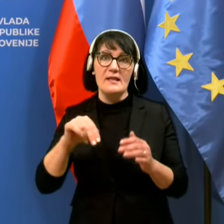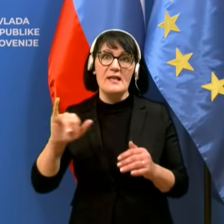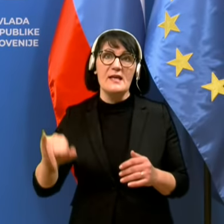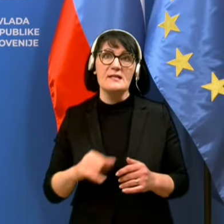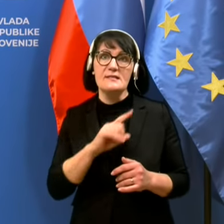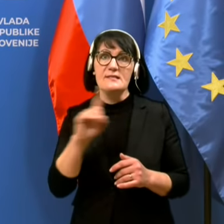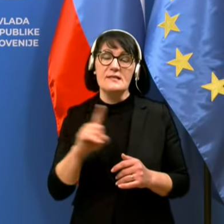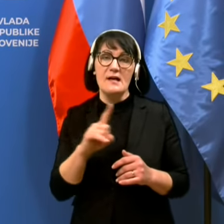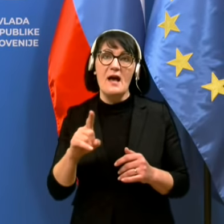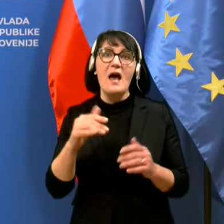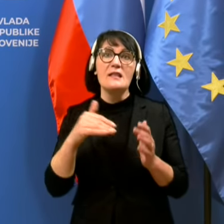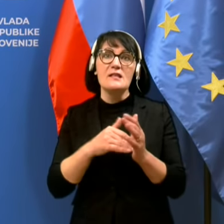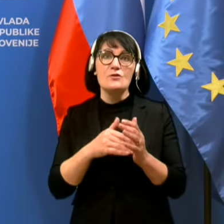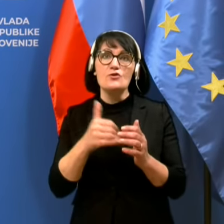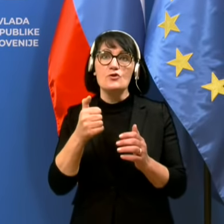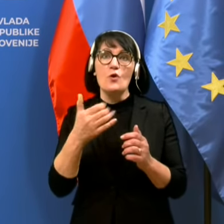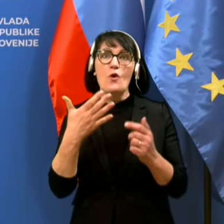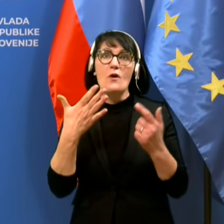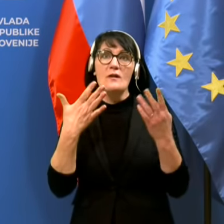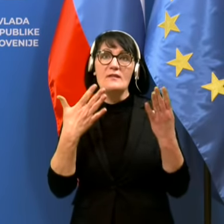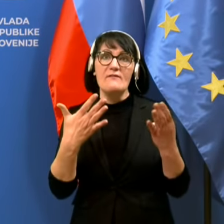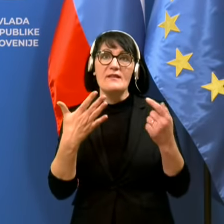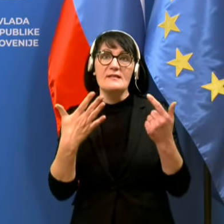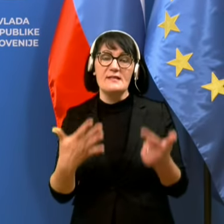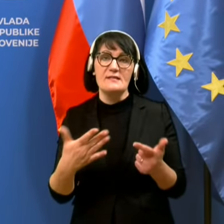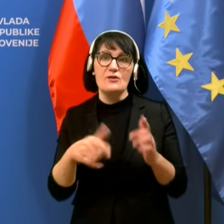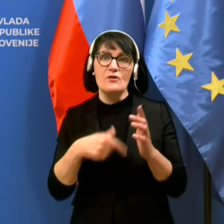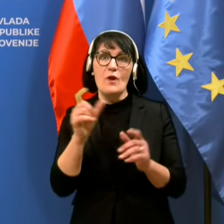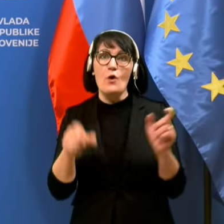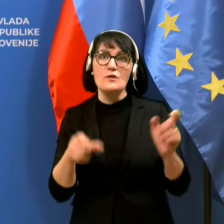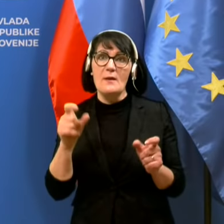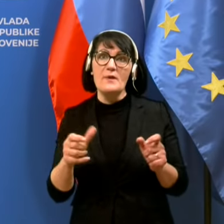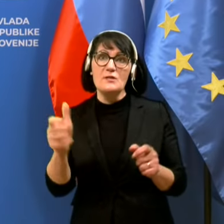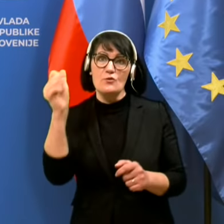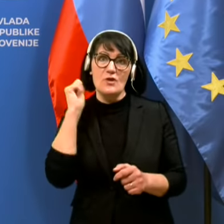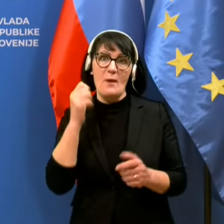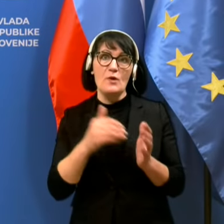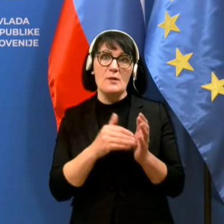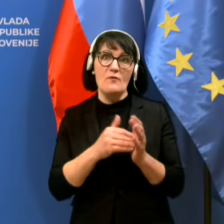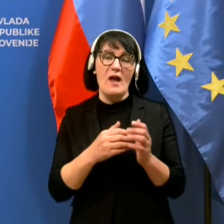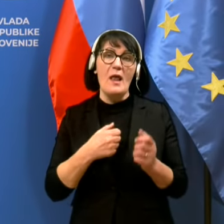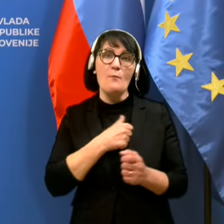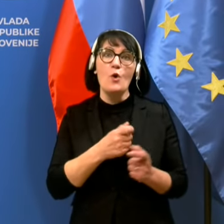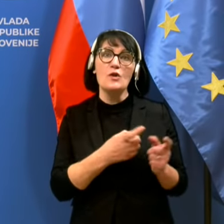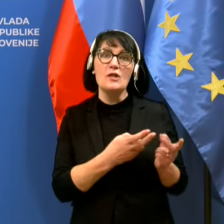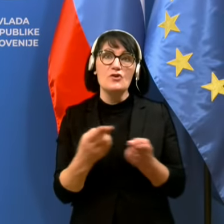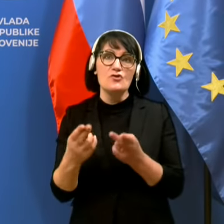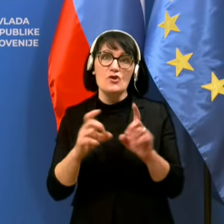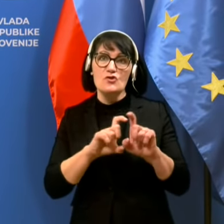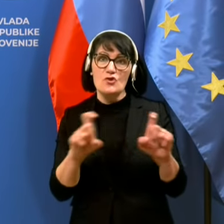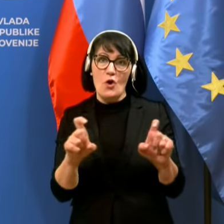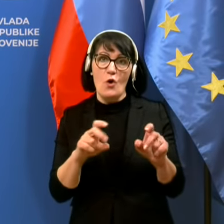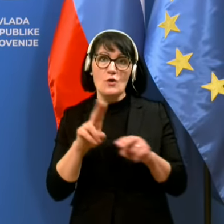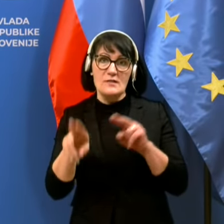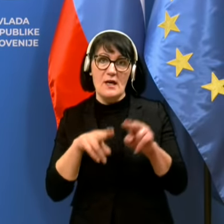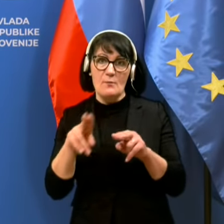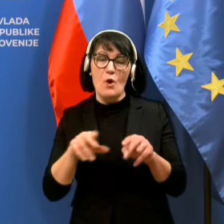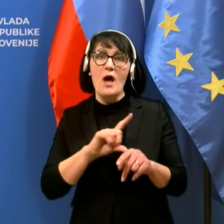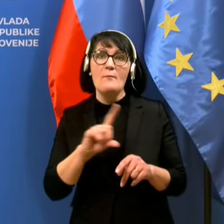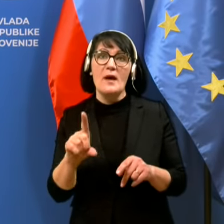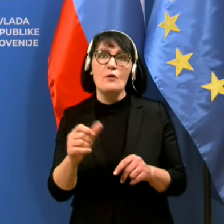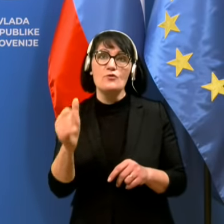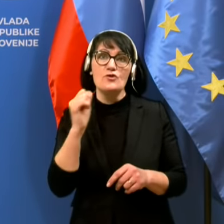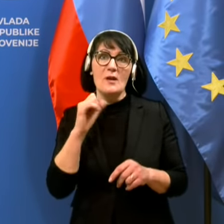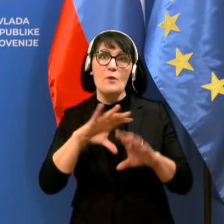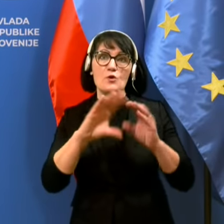1179. Število vseb, ki so včeraj potrebovali bolništično oskarbo zaradi COVID-19, pa je včeraj